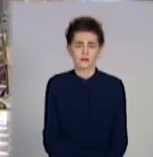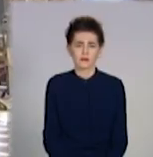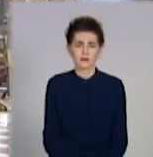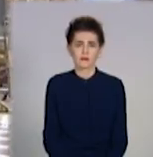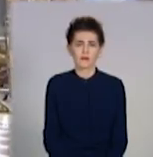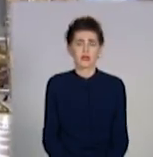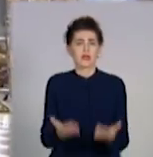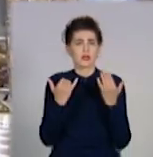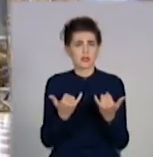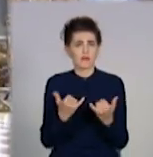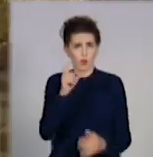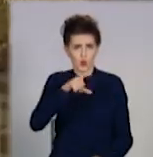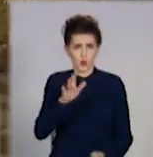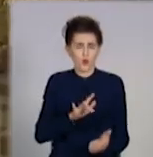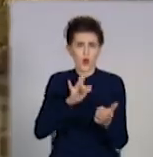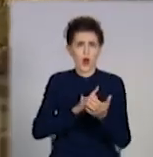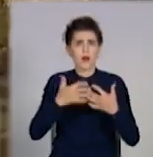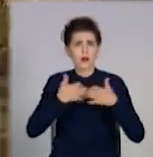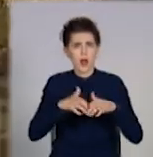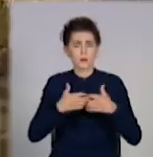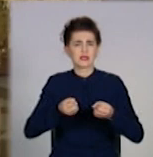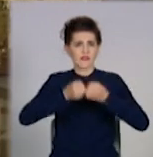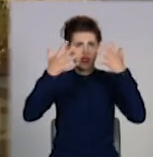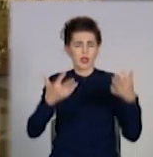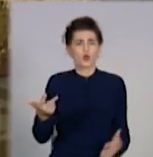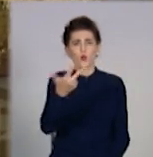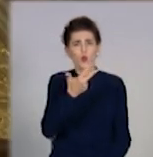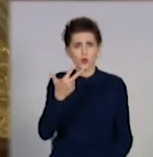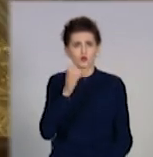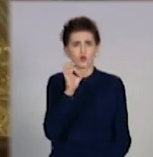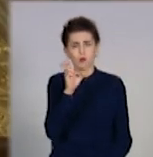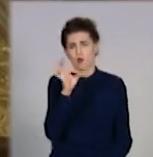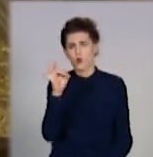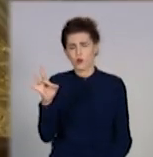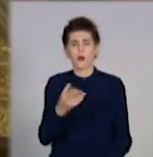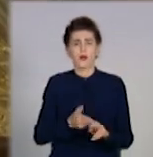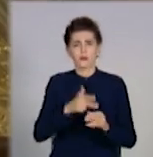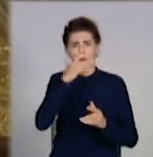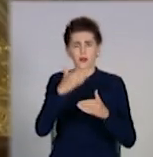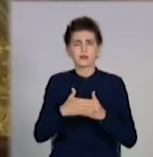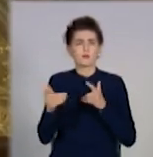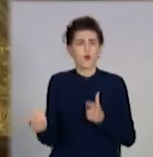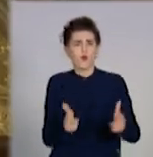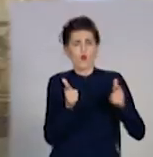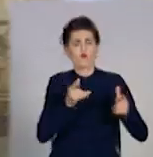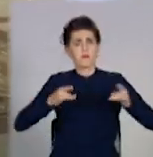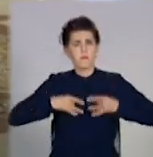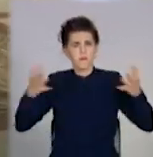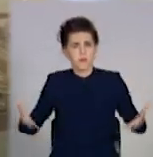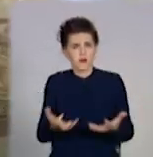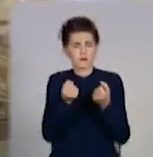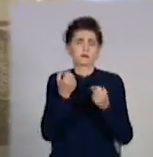Сьогодні людей у Краматорському Свято-Троїцькому соборі небагато, однак до Великодня тут готуються. Храм прикрашають